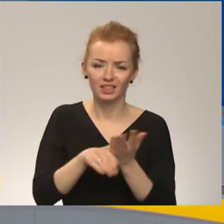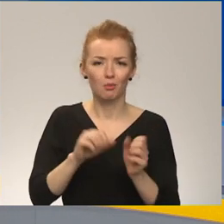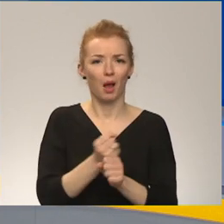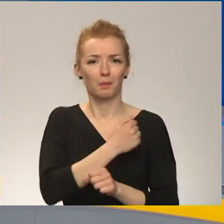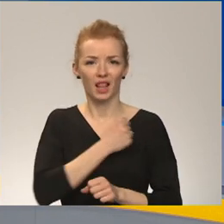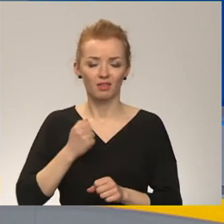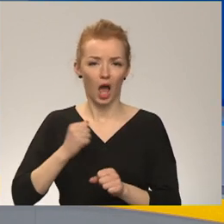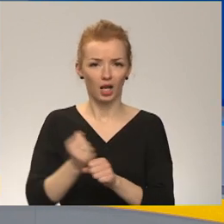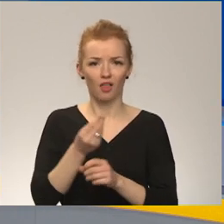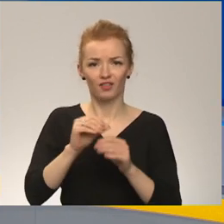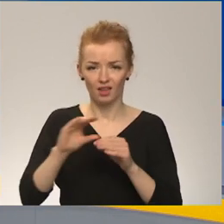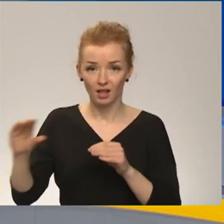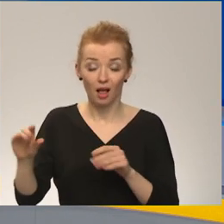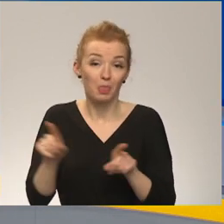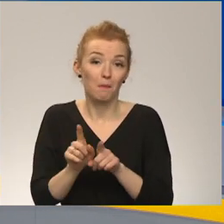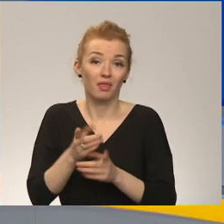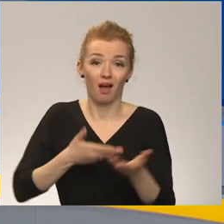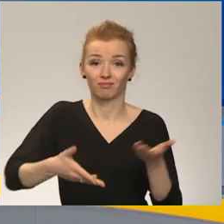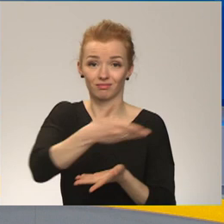saņemam no saviem sabiedrotajiem NATO.